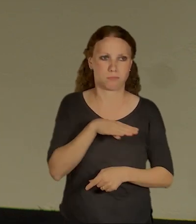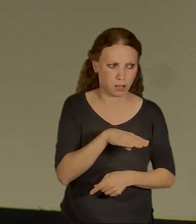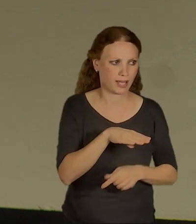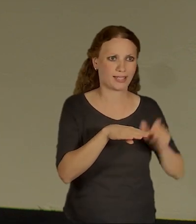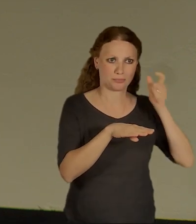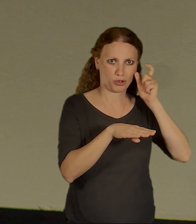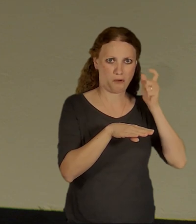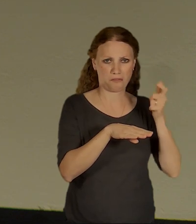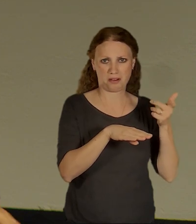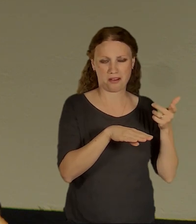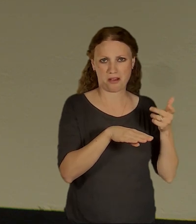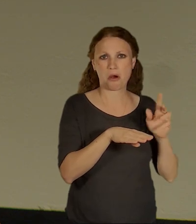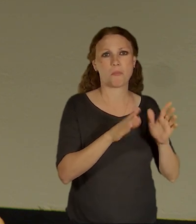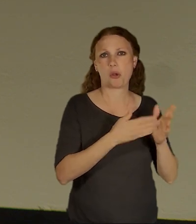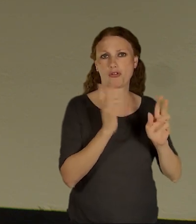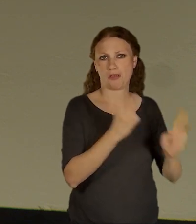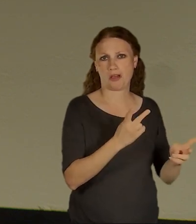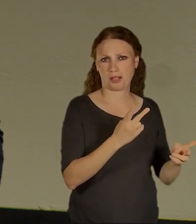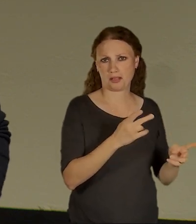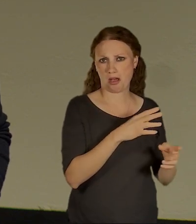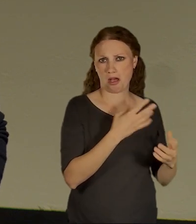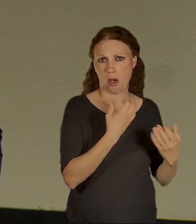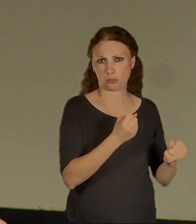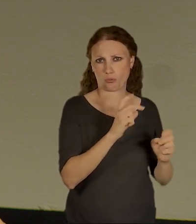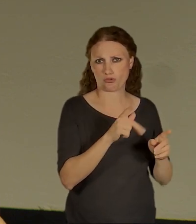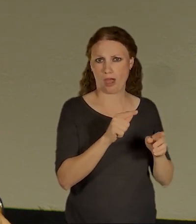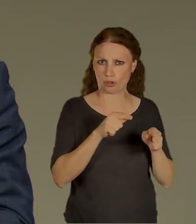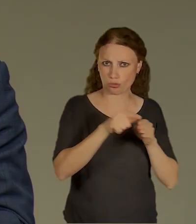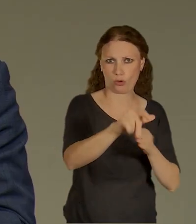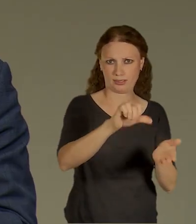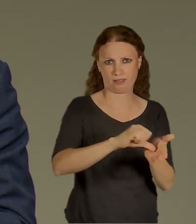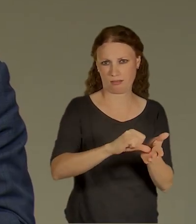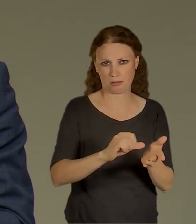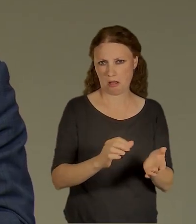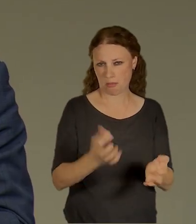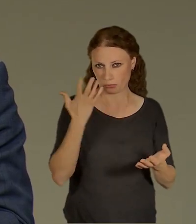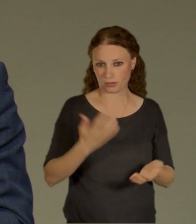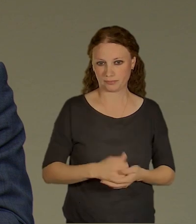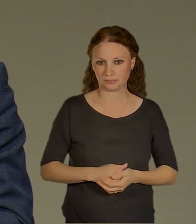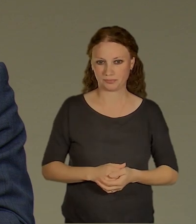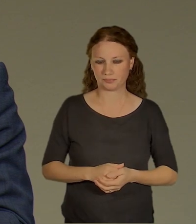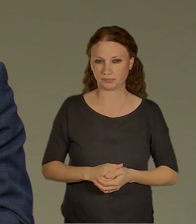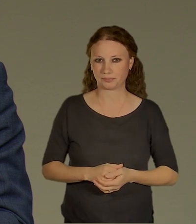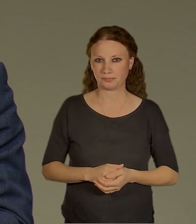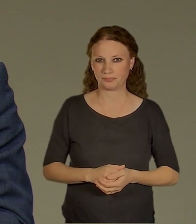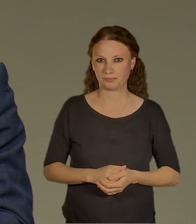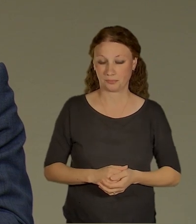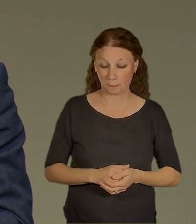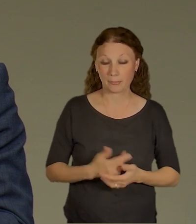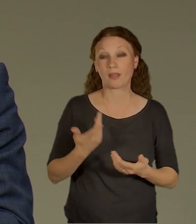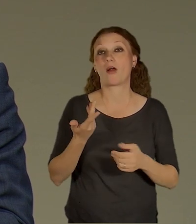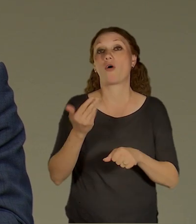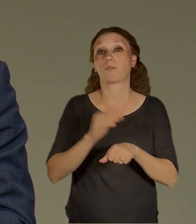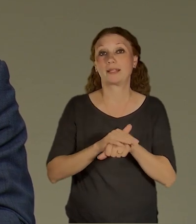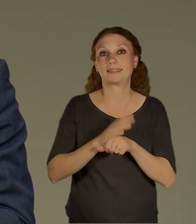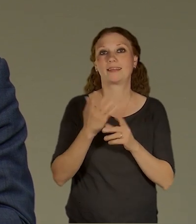zaparkovat někde na ulici? Jo, obecnou snahou města je vlastně, aby ideálně, zejména lidé, co dojíždí ze středočeského kraje,